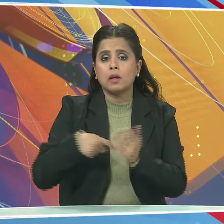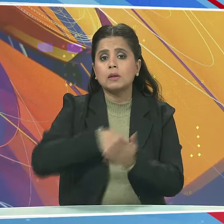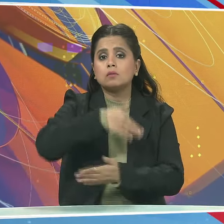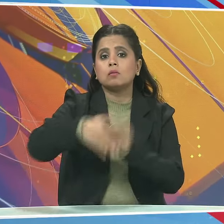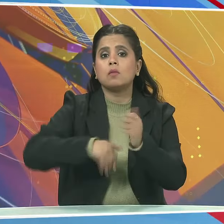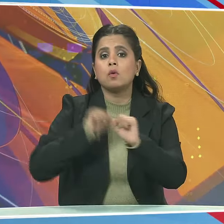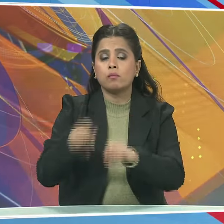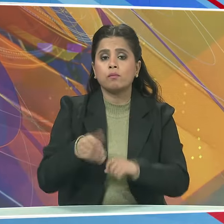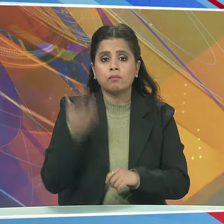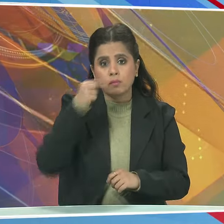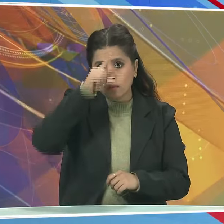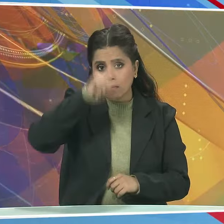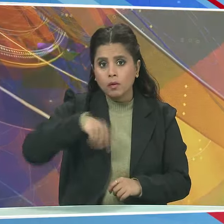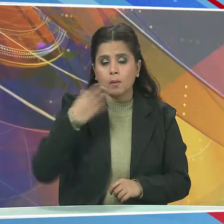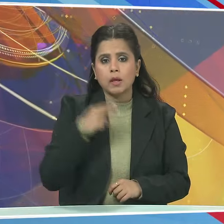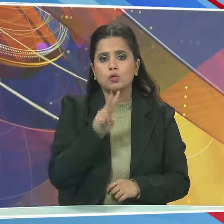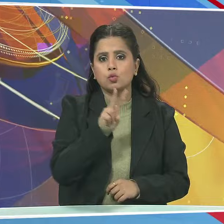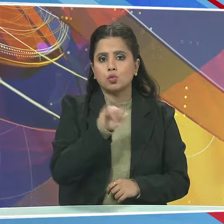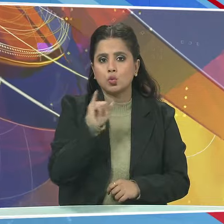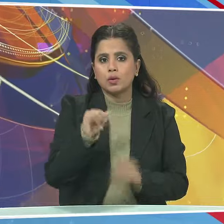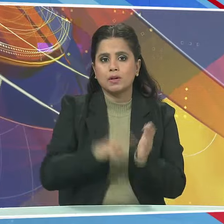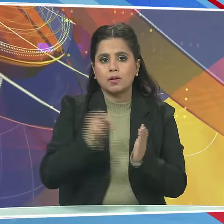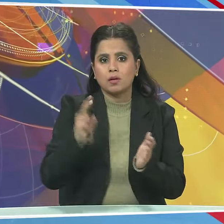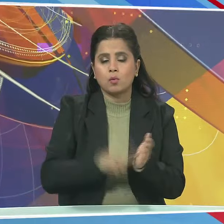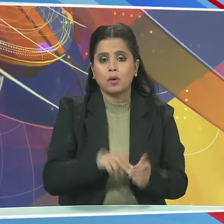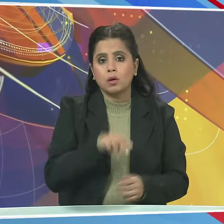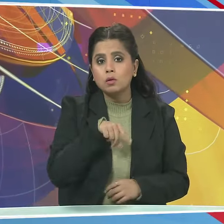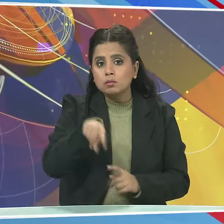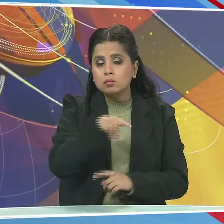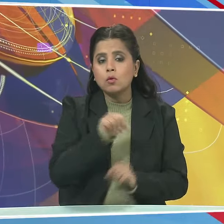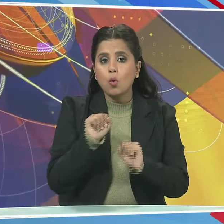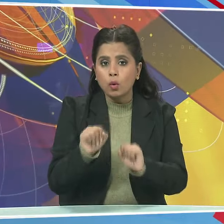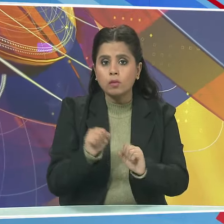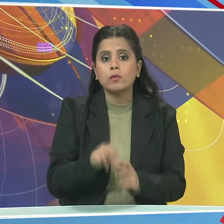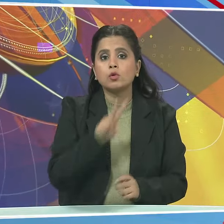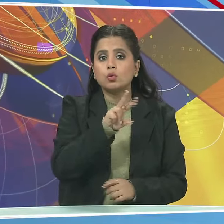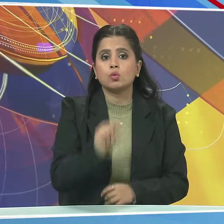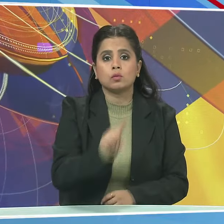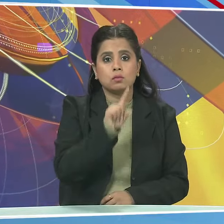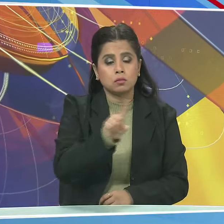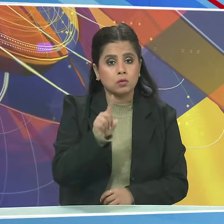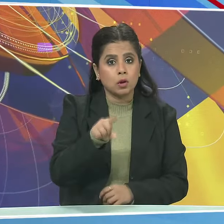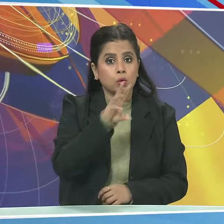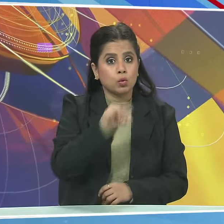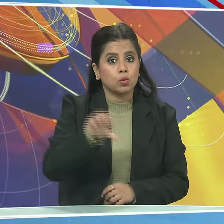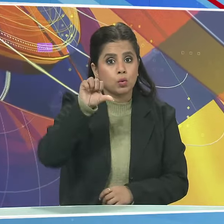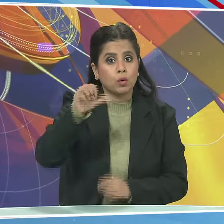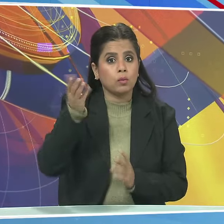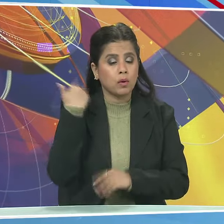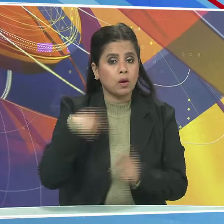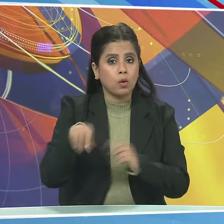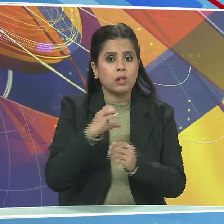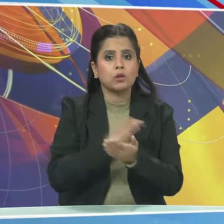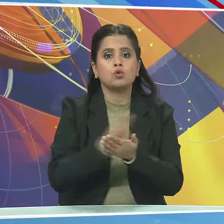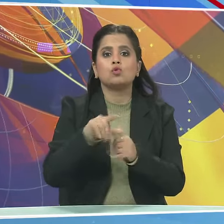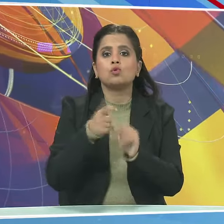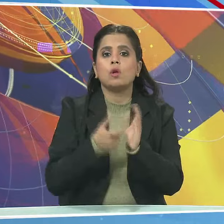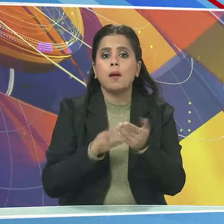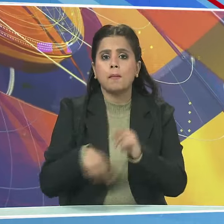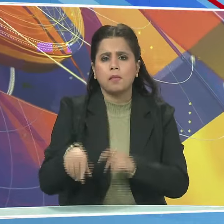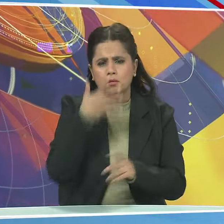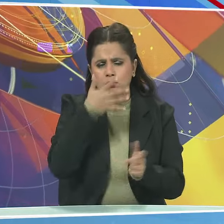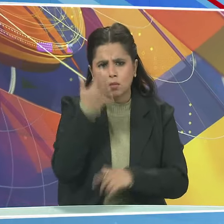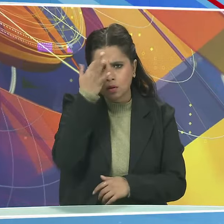जिसे भारत में 26 नवंबर 2009 को हुए चरमपन्थी हमलों का